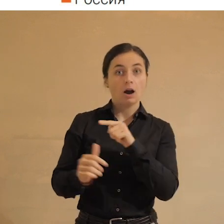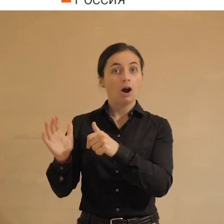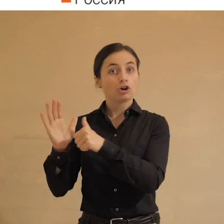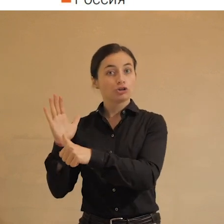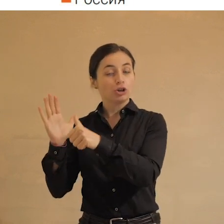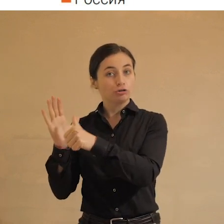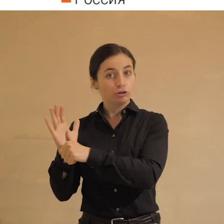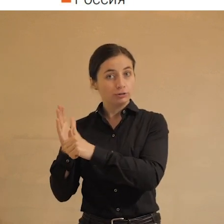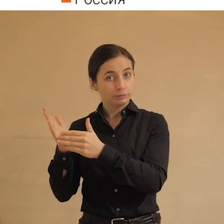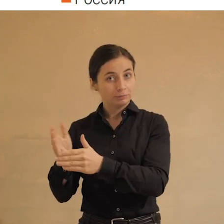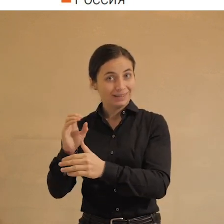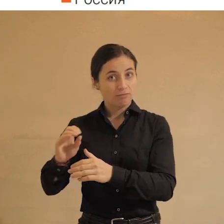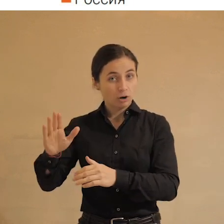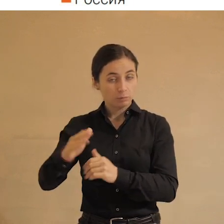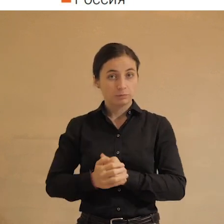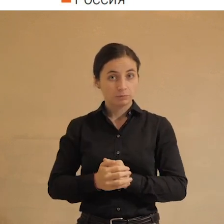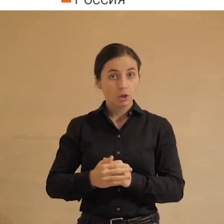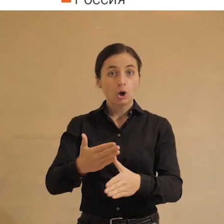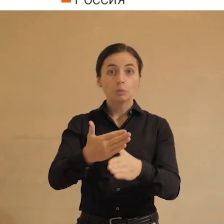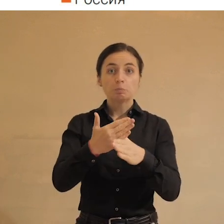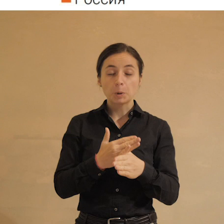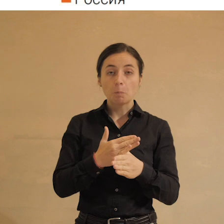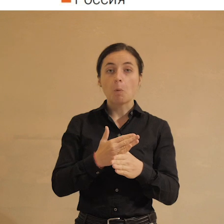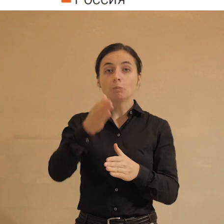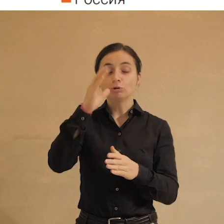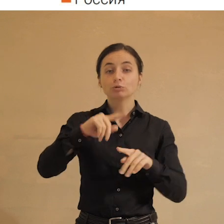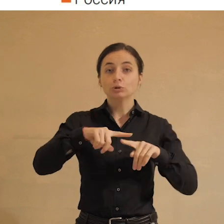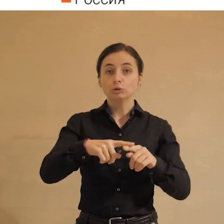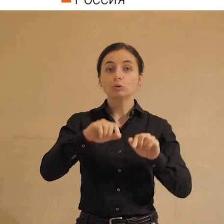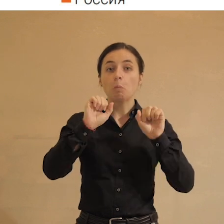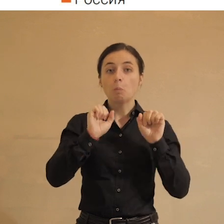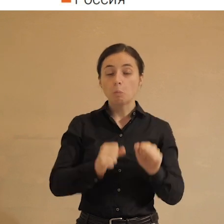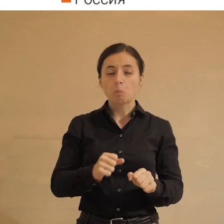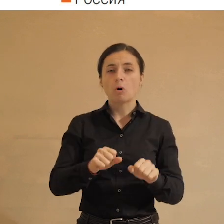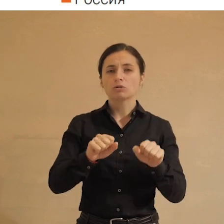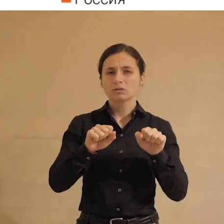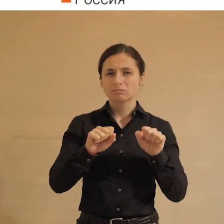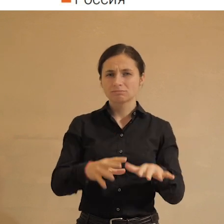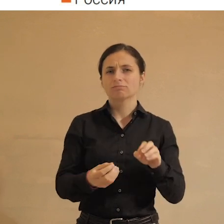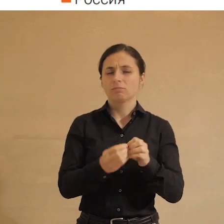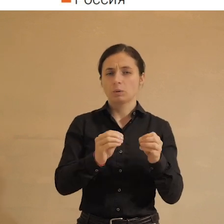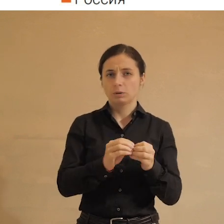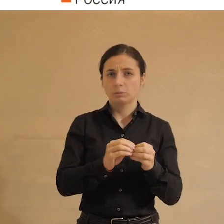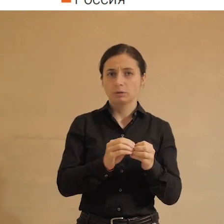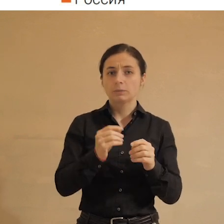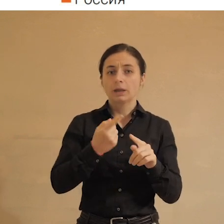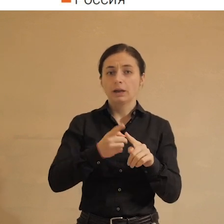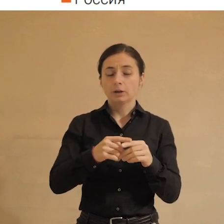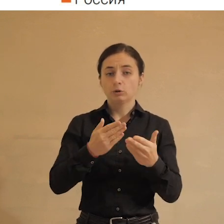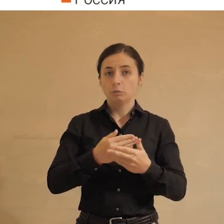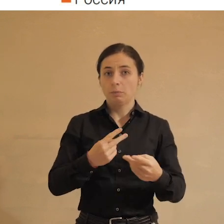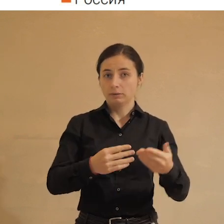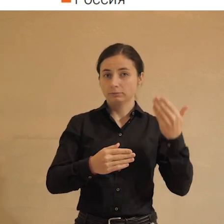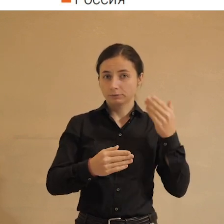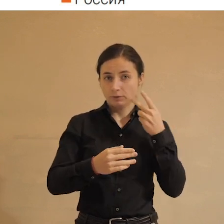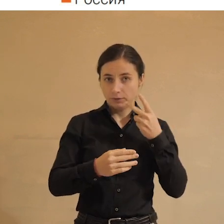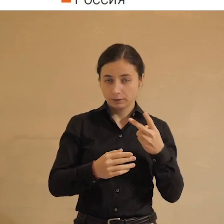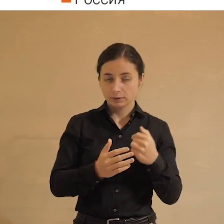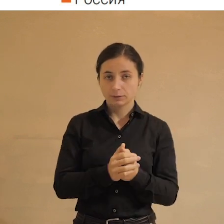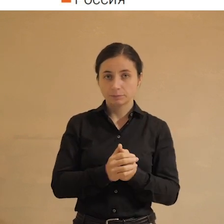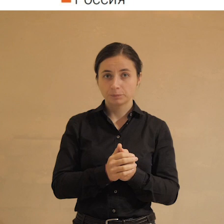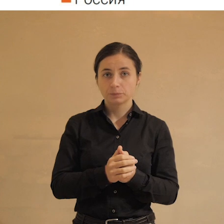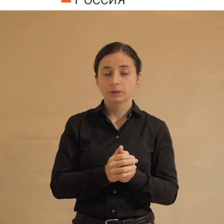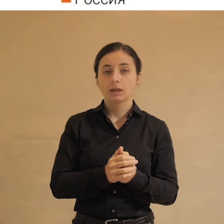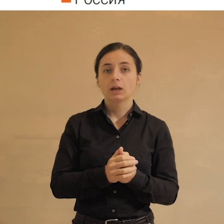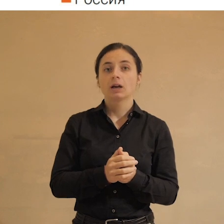% в Европе. При помощи научно-технических достижений можно решить любые проблемы. Это те данные, которые мы видели на прошлом